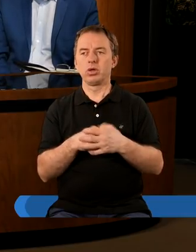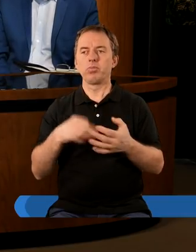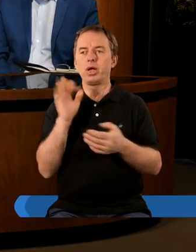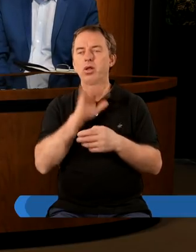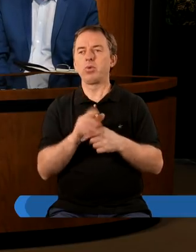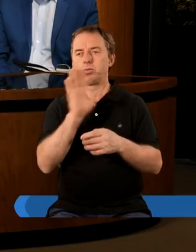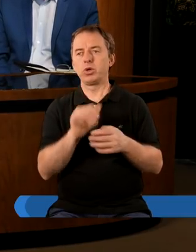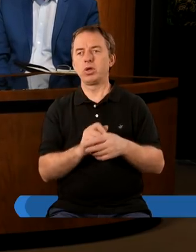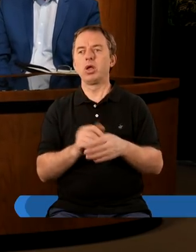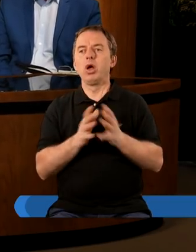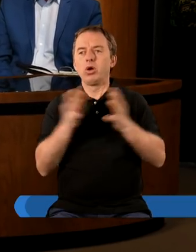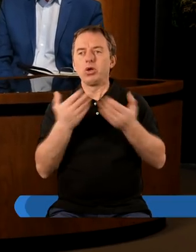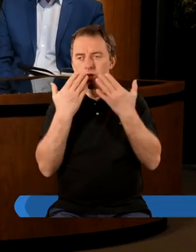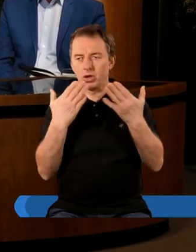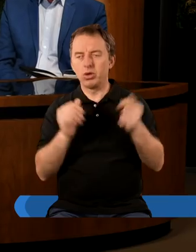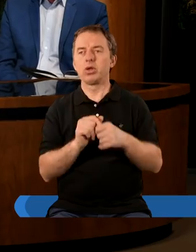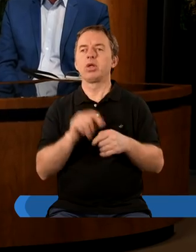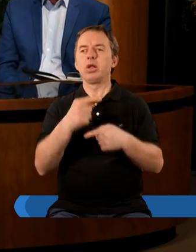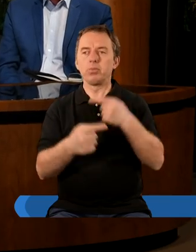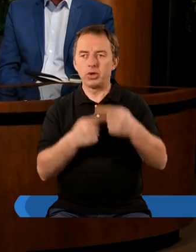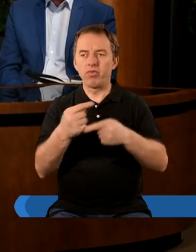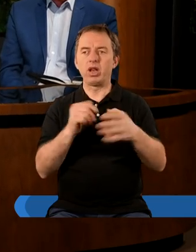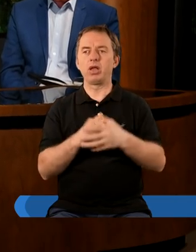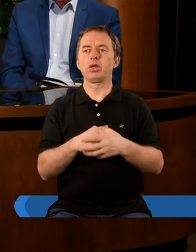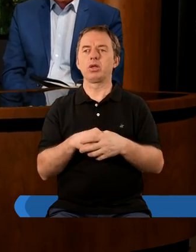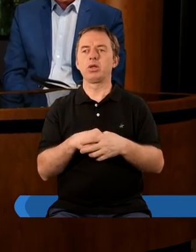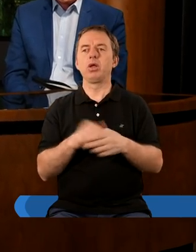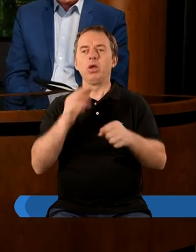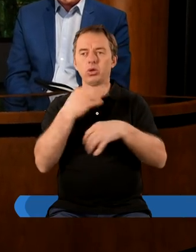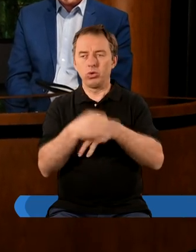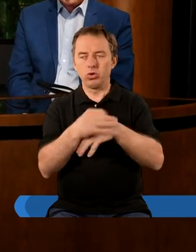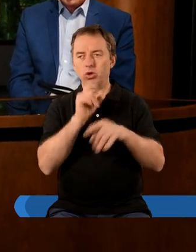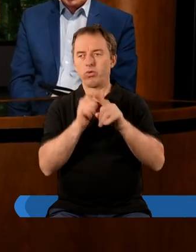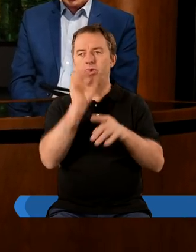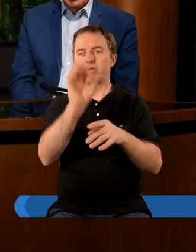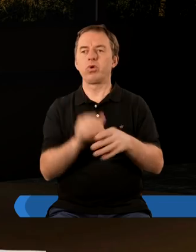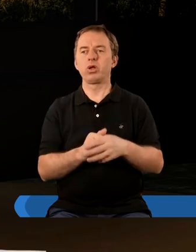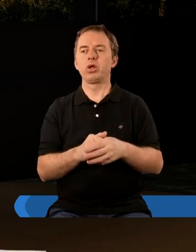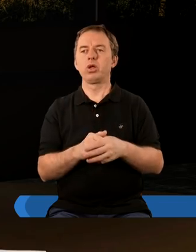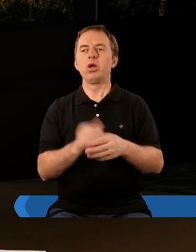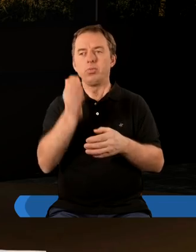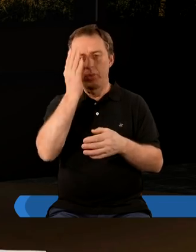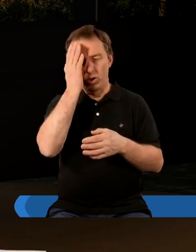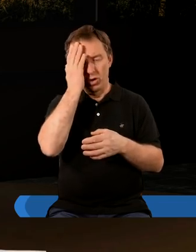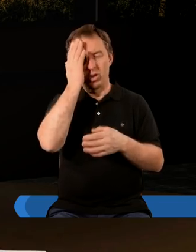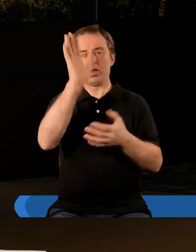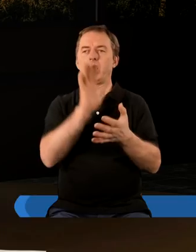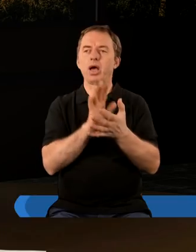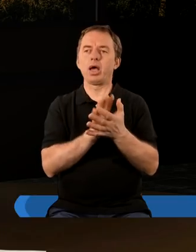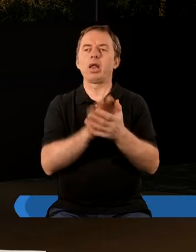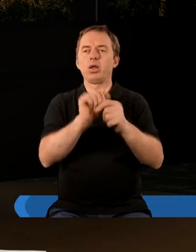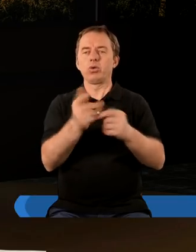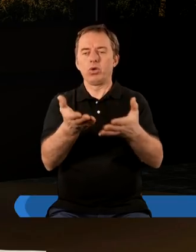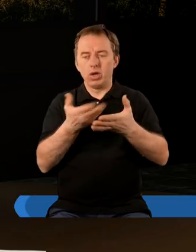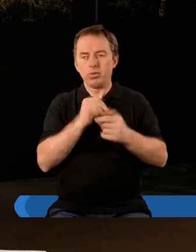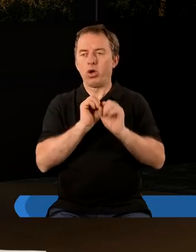Panie nasz i Boże, ogromnie Ci dziękujemy za ten przywilej studiowania Twojego Słowa, poznawania Twojego charakteru